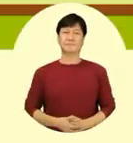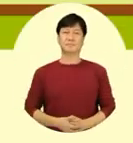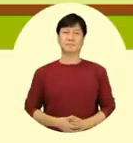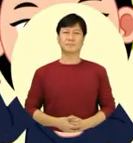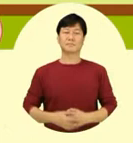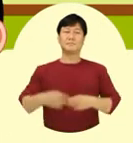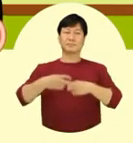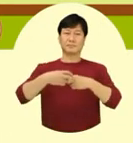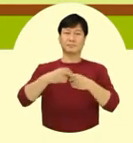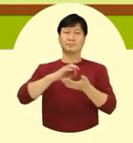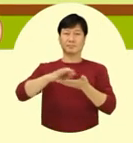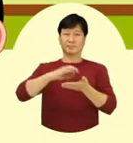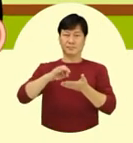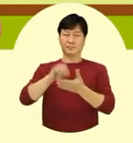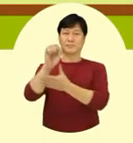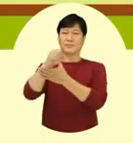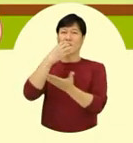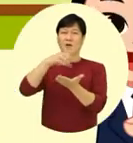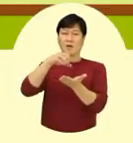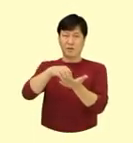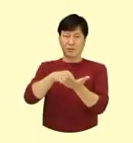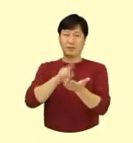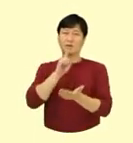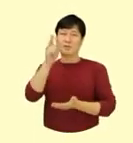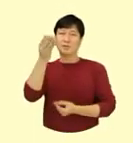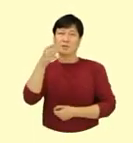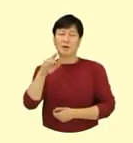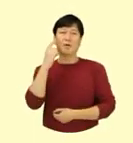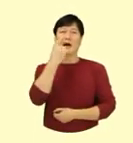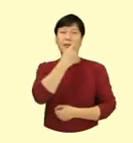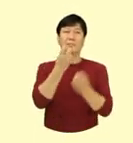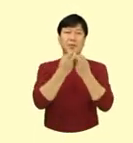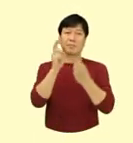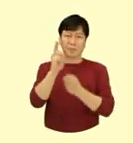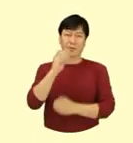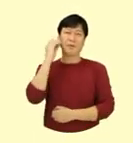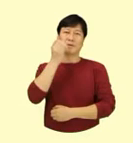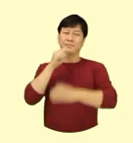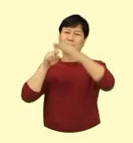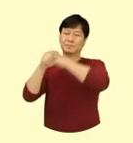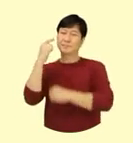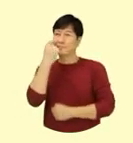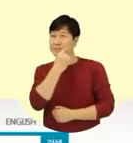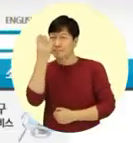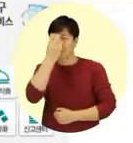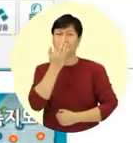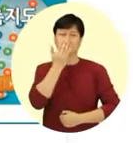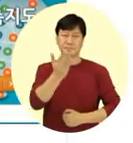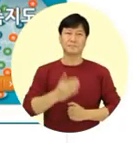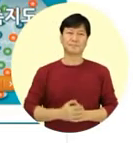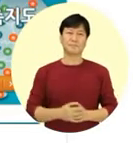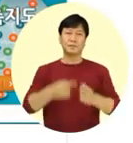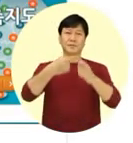의료기기로 허가 인증이나 신고된 제품인지 확인하는 방법을 알려드릴게요. 식약처 홈페이지에